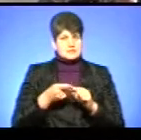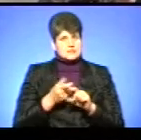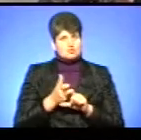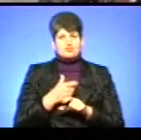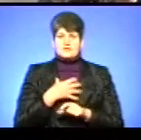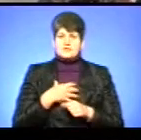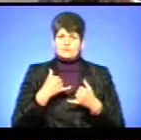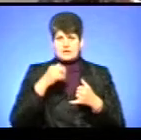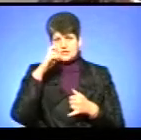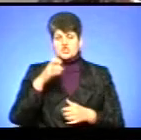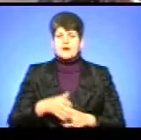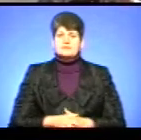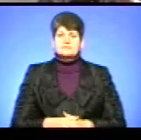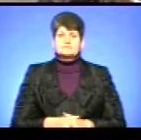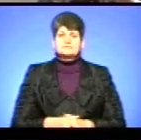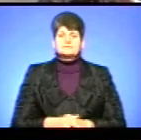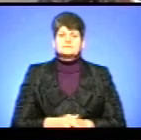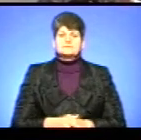важливо для держави. Все.